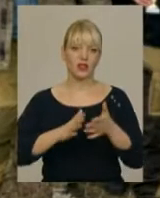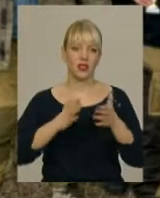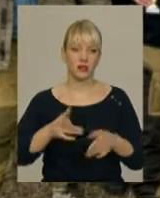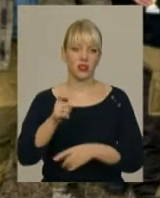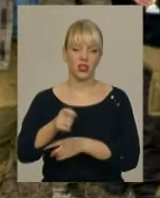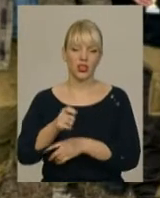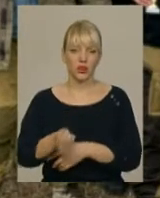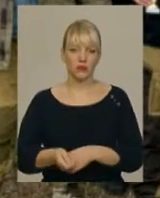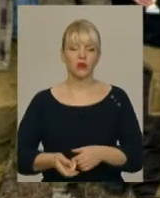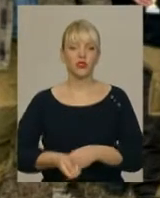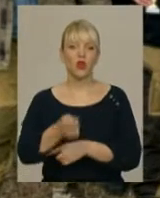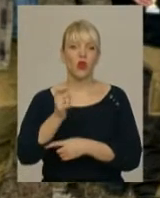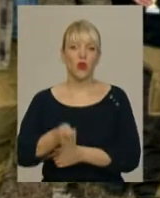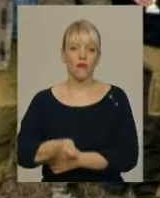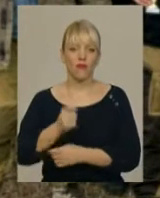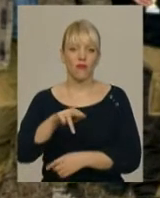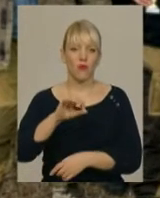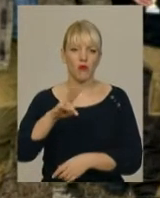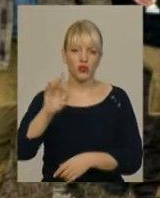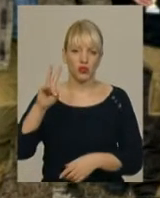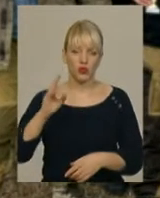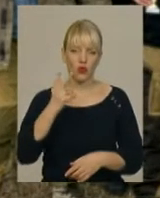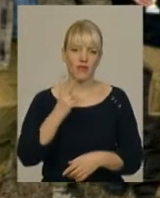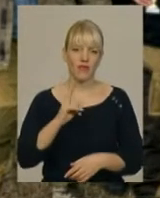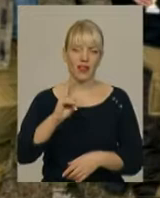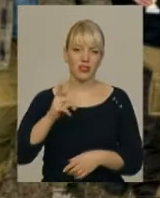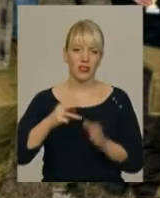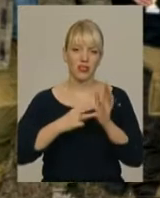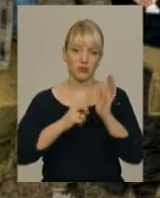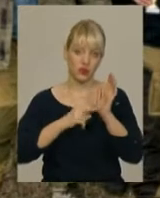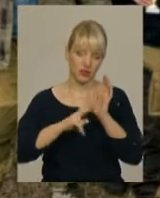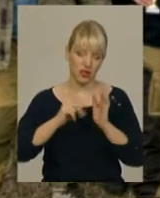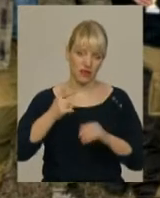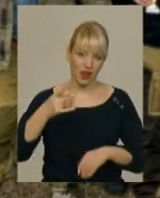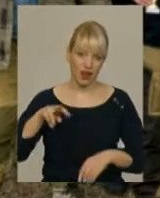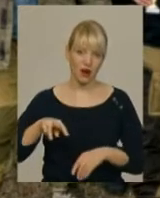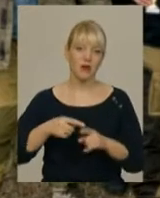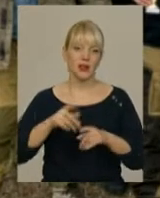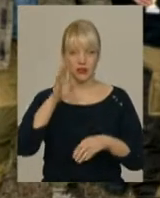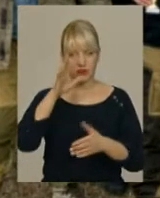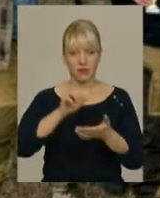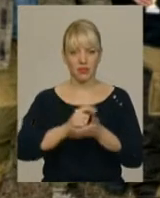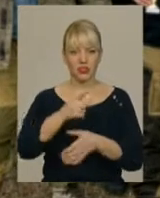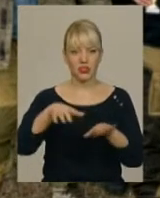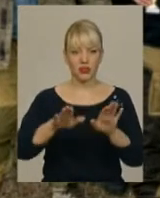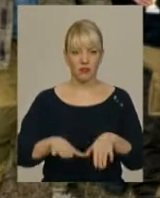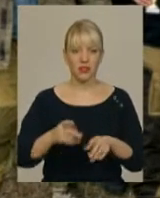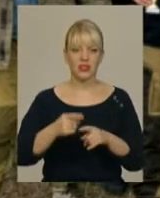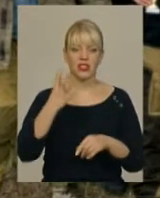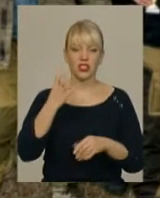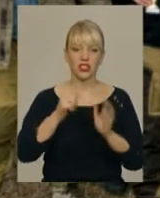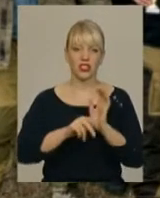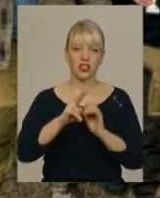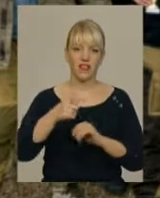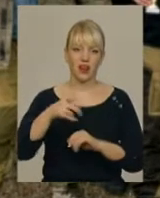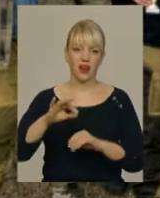риби зловив Микола Конченко. Його улов склав 2 кг 872 г, і рибалка посів перше місце. На 462